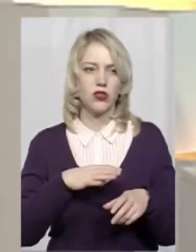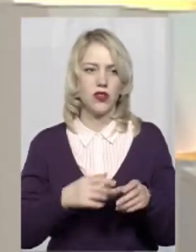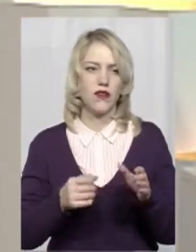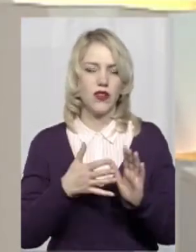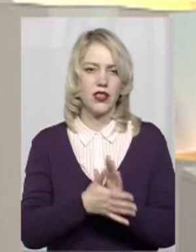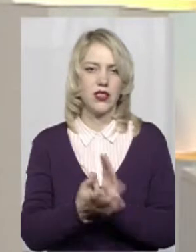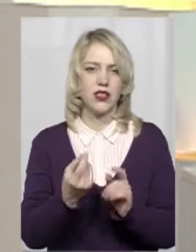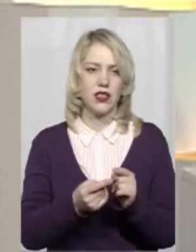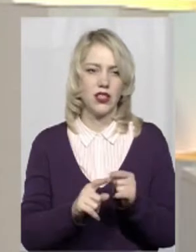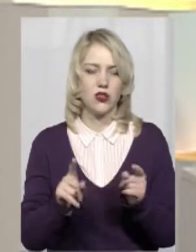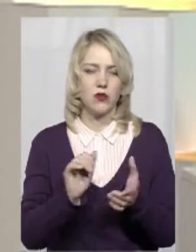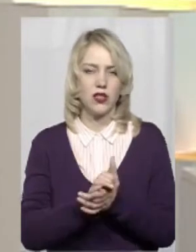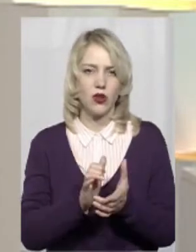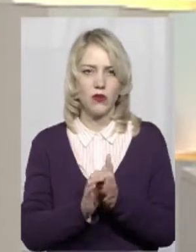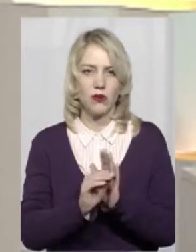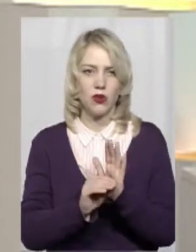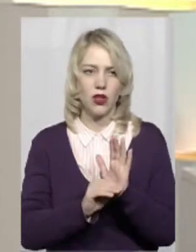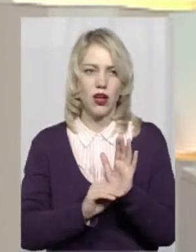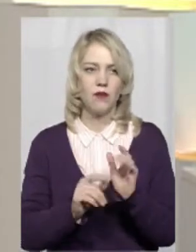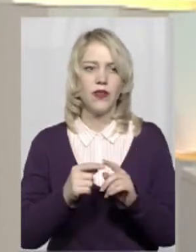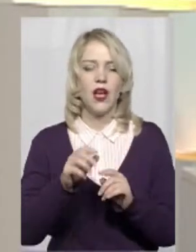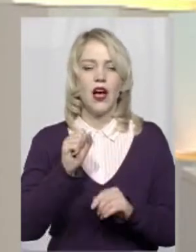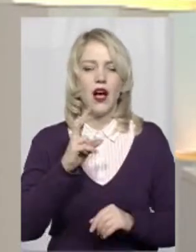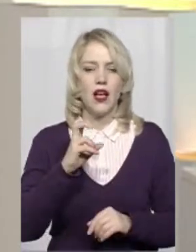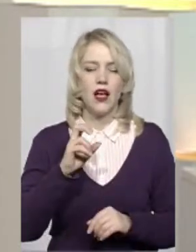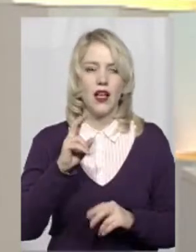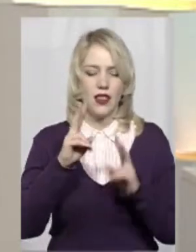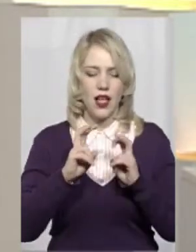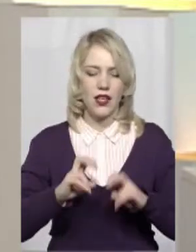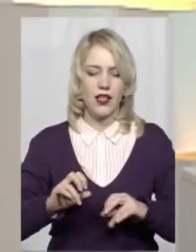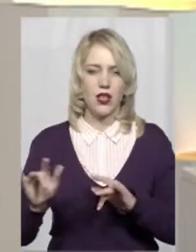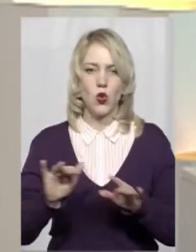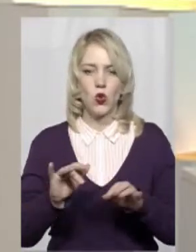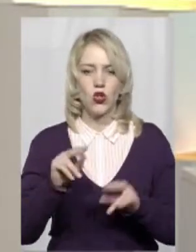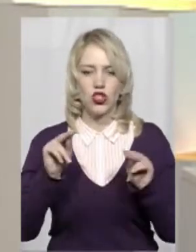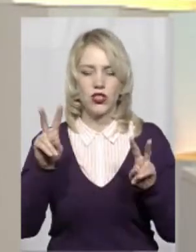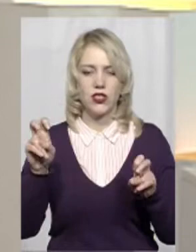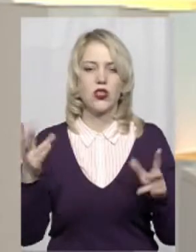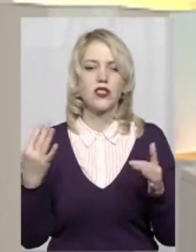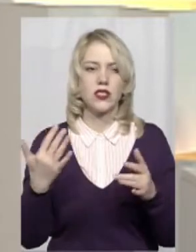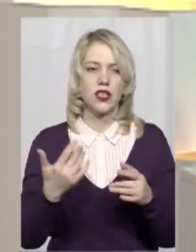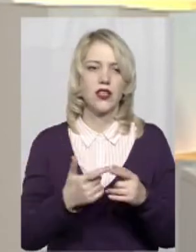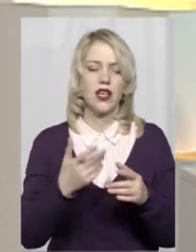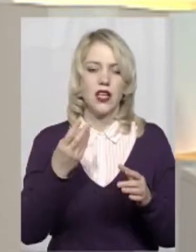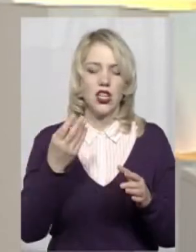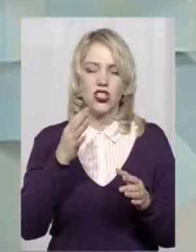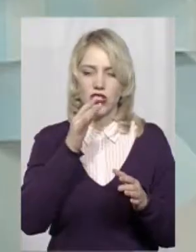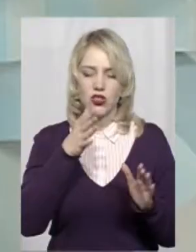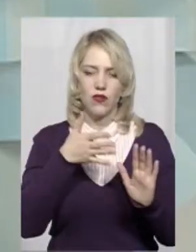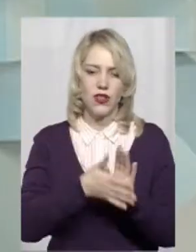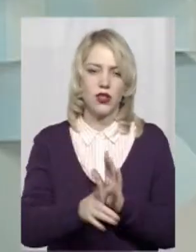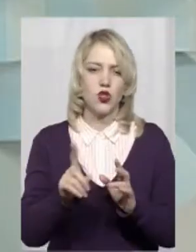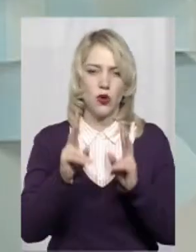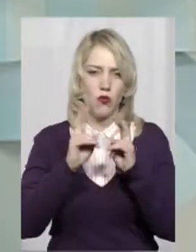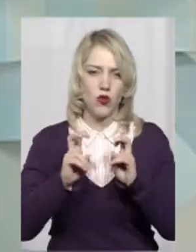вони витратити на те, щоб ознайомитися з програмами, от аналітики руху чесно, скільки витратили часу на те, щоб проаналізувати топ-десятку програми їхні?